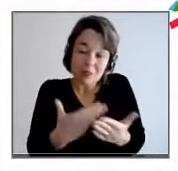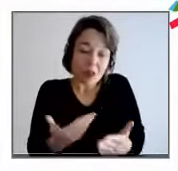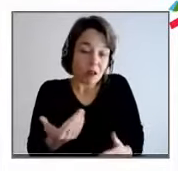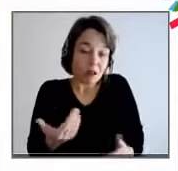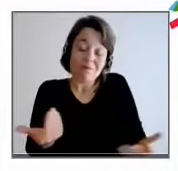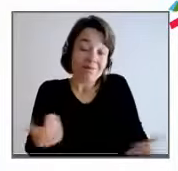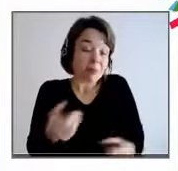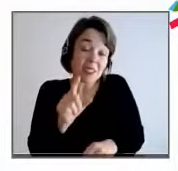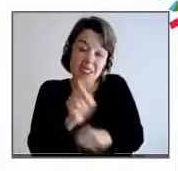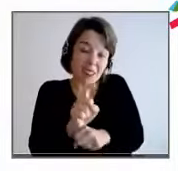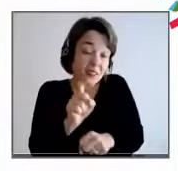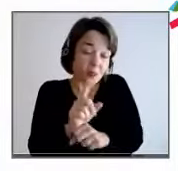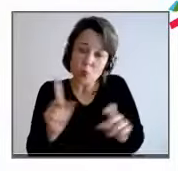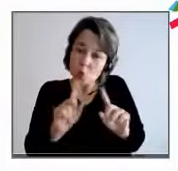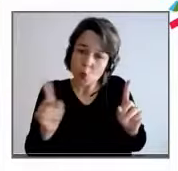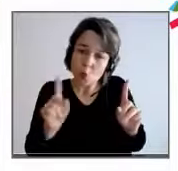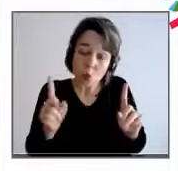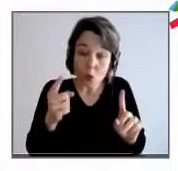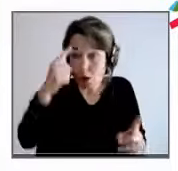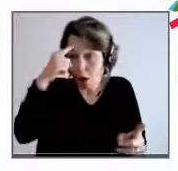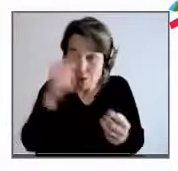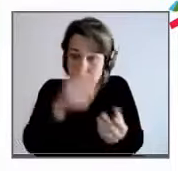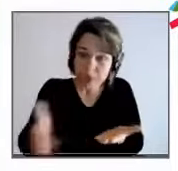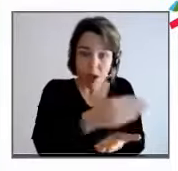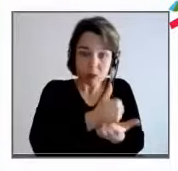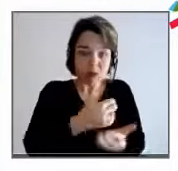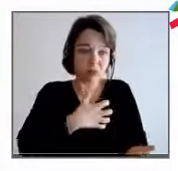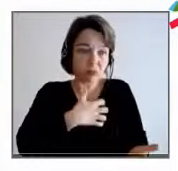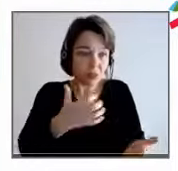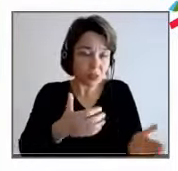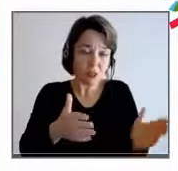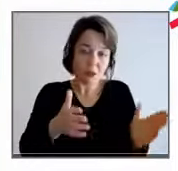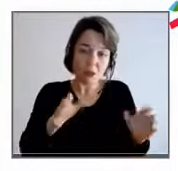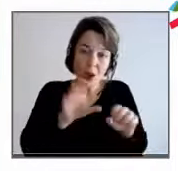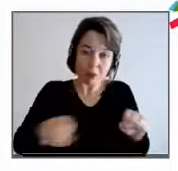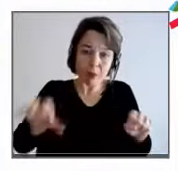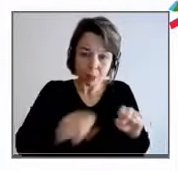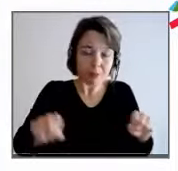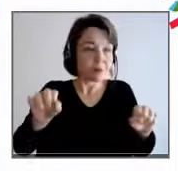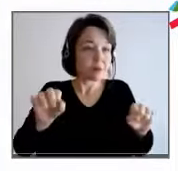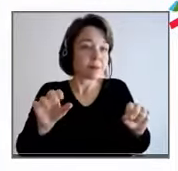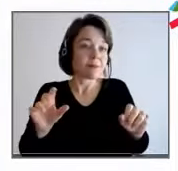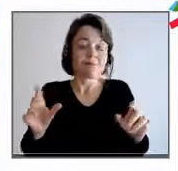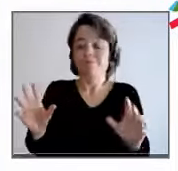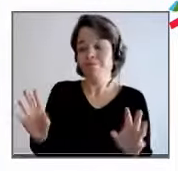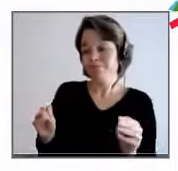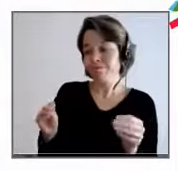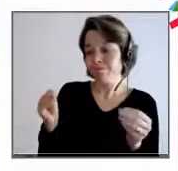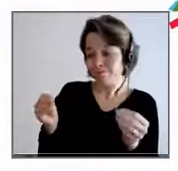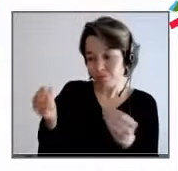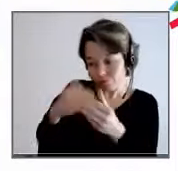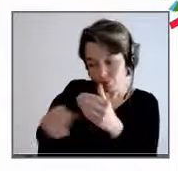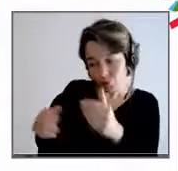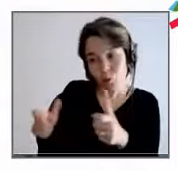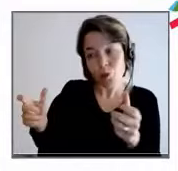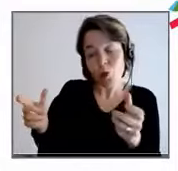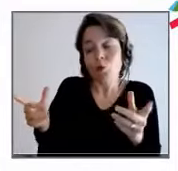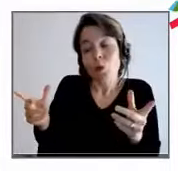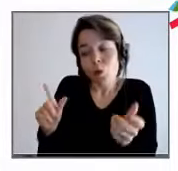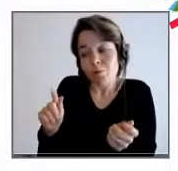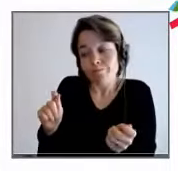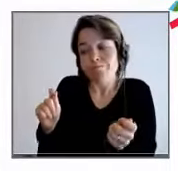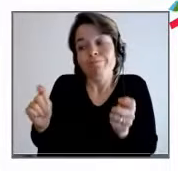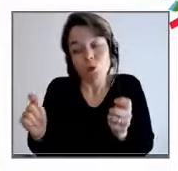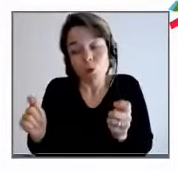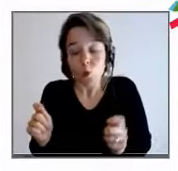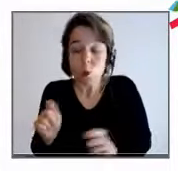produire des richesses et faire de... Même si la raison d'être de l'entreprise pourrait être enrichie et contestée. Voilà, mais en tout cas, on voit que maintenant,